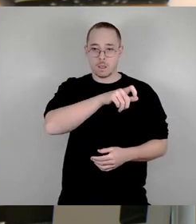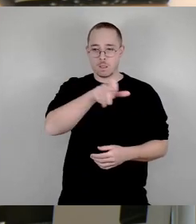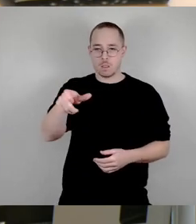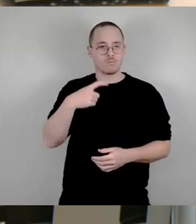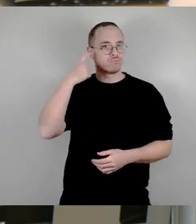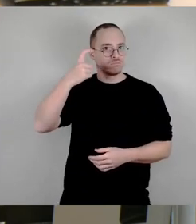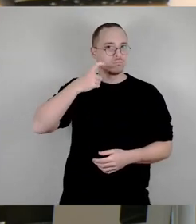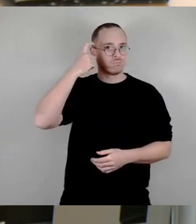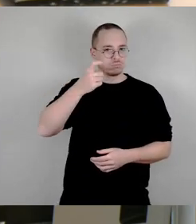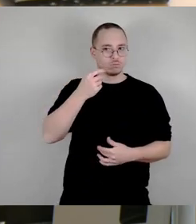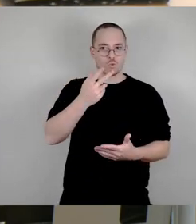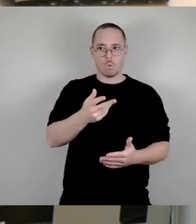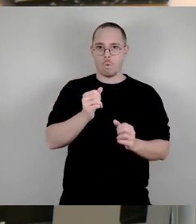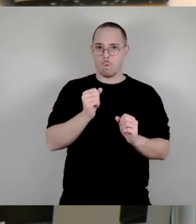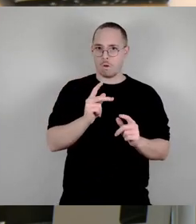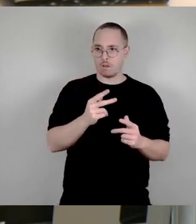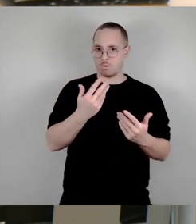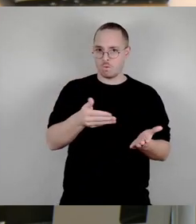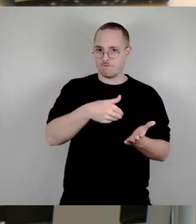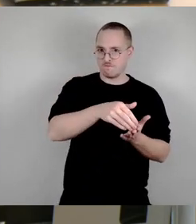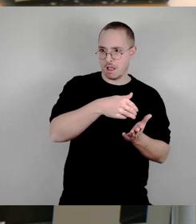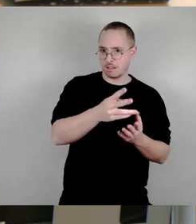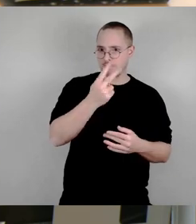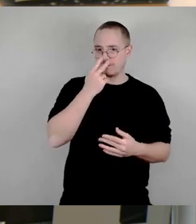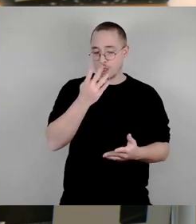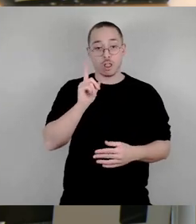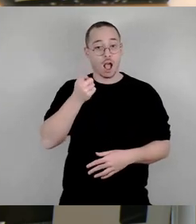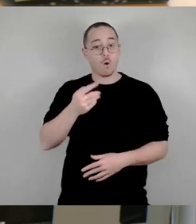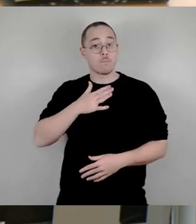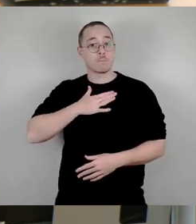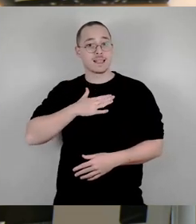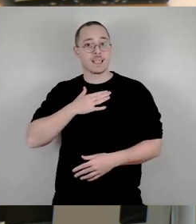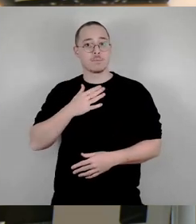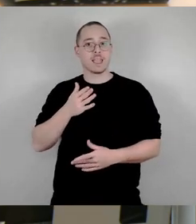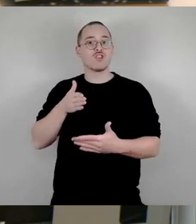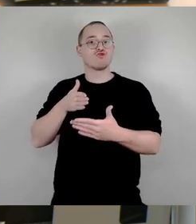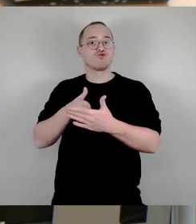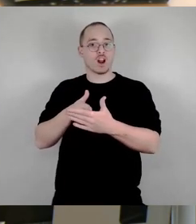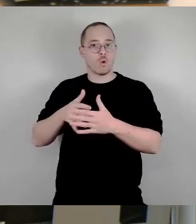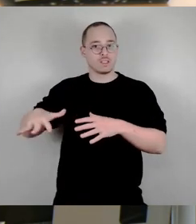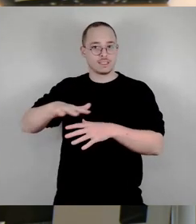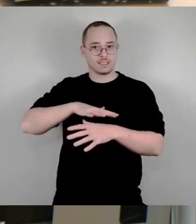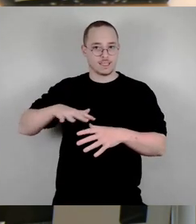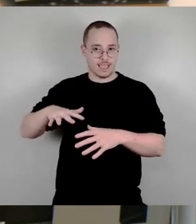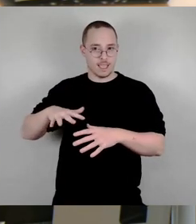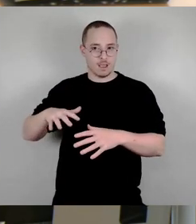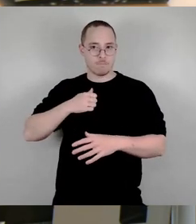Kosse Baude weitergeht und das völlig zu Recht. Denn schließlich haben wir doch alle erlebt, wie